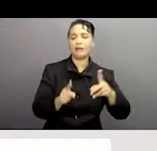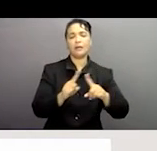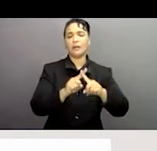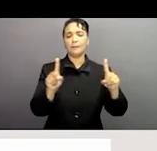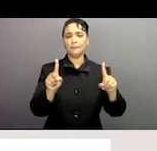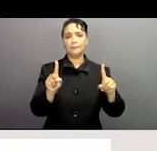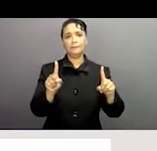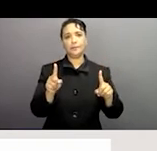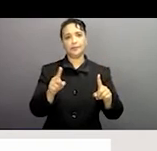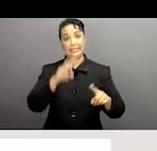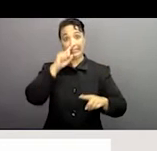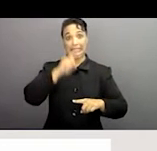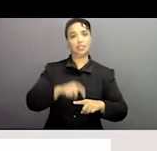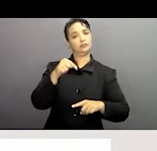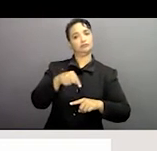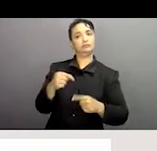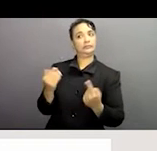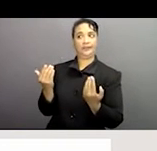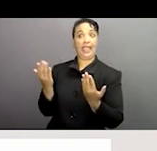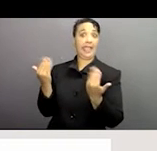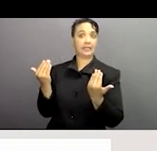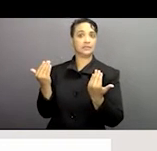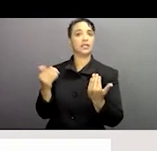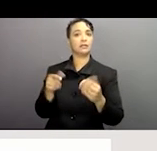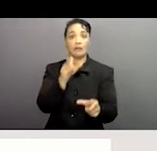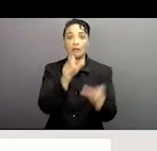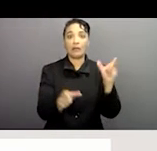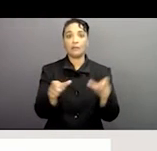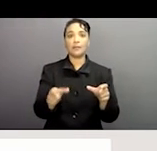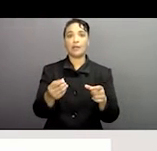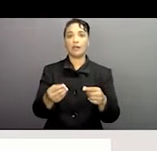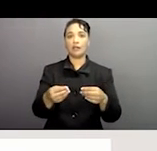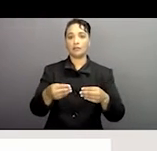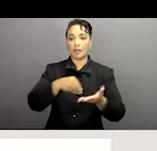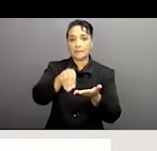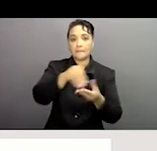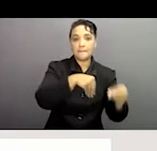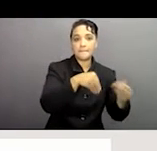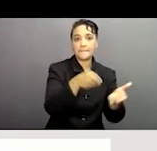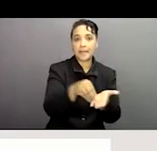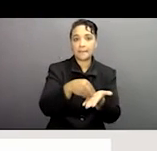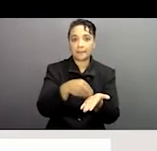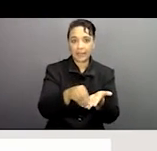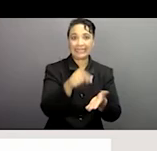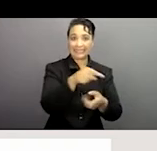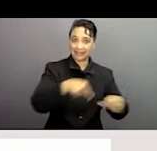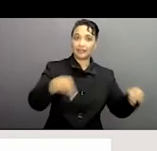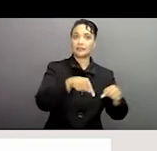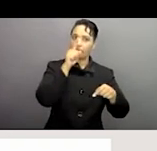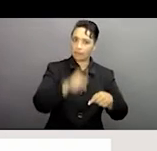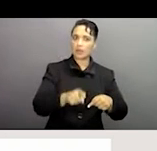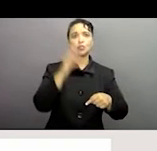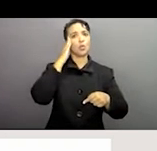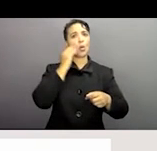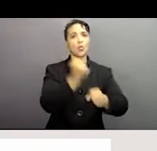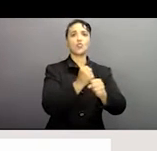sont en haute demande. Mais en même temps, il y a cette attente que les États consommateurs sont en train de prendre des mesures